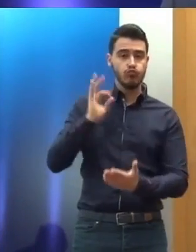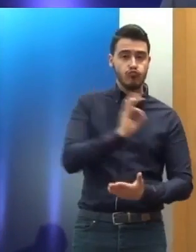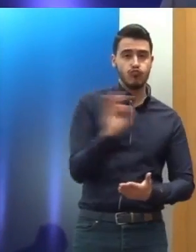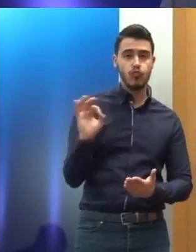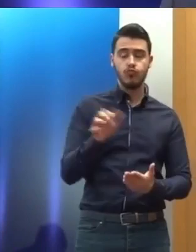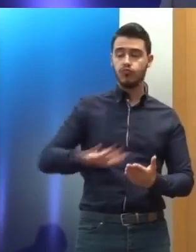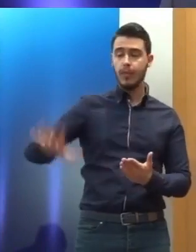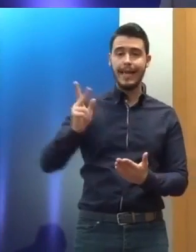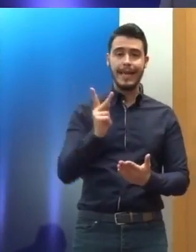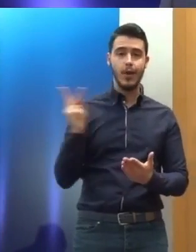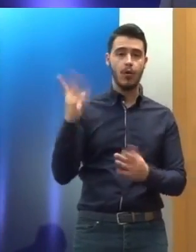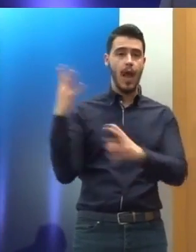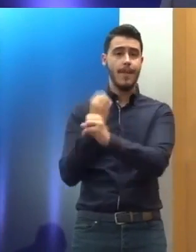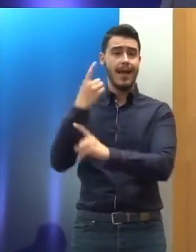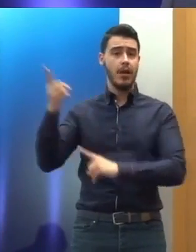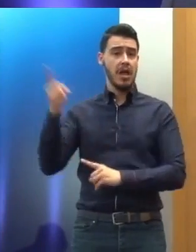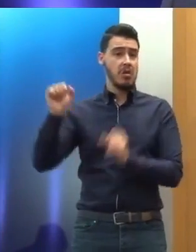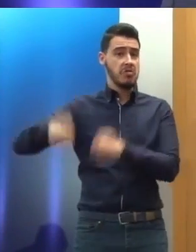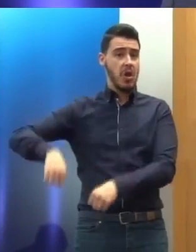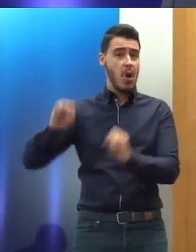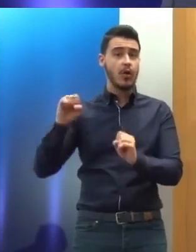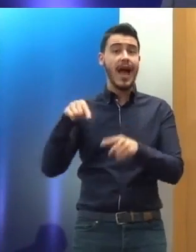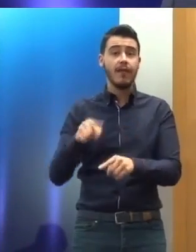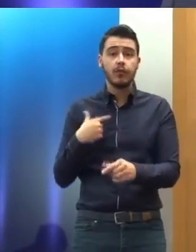να δούμε αν επιτυχάνουν τους στόχους τους.